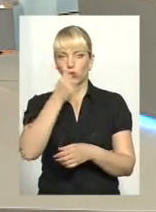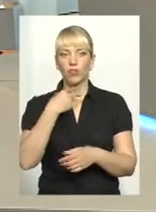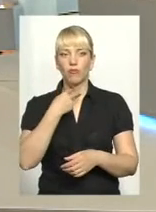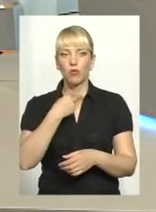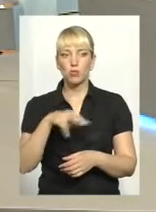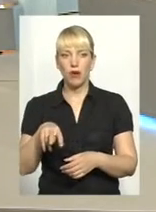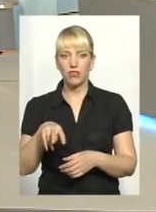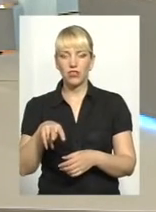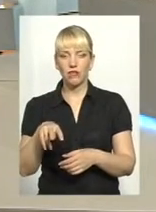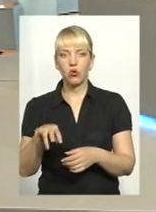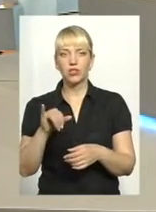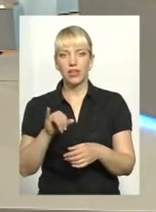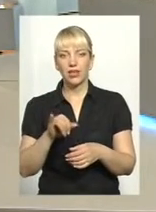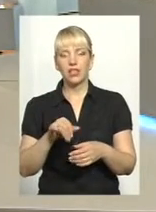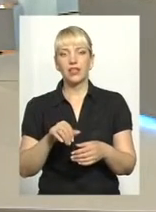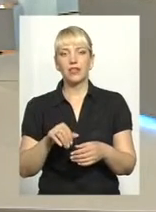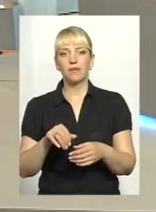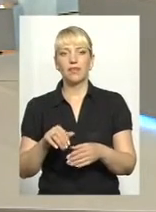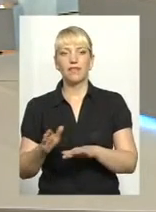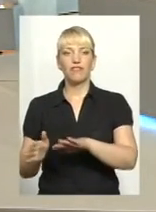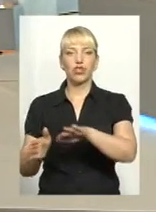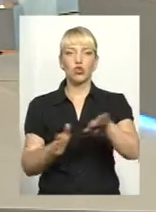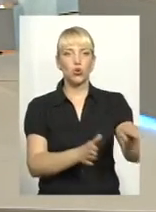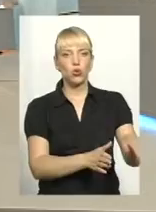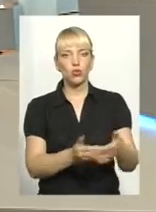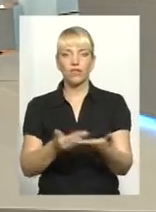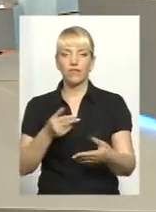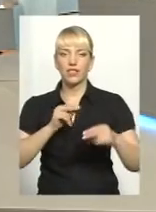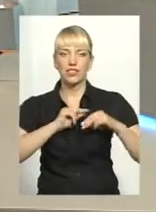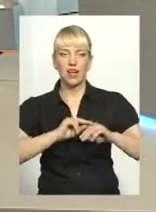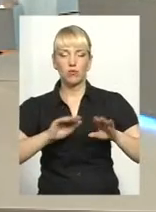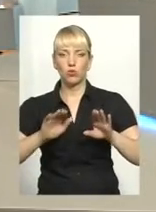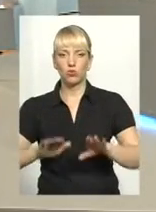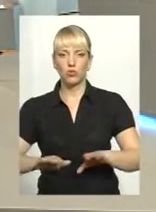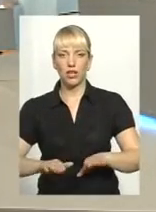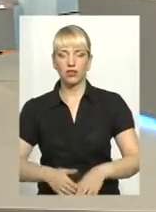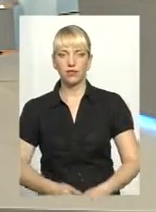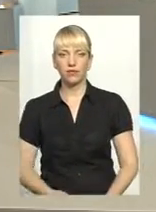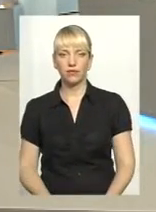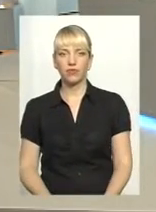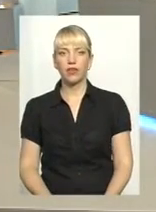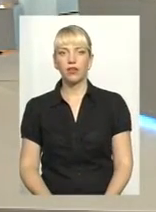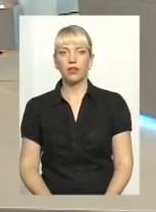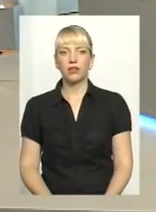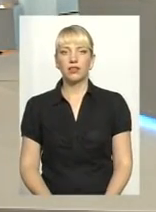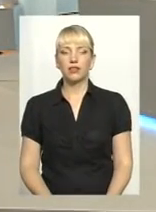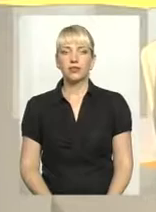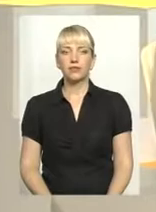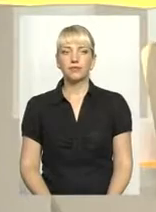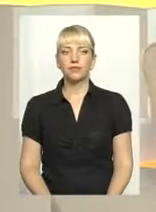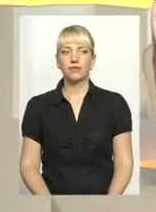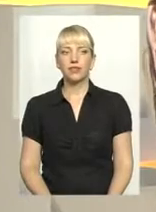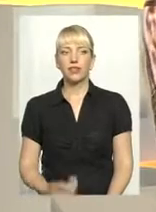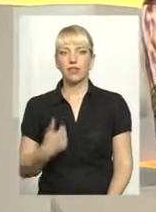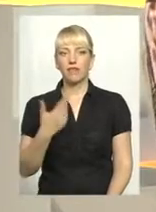волі і, звичайно, відсторонення від займаної посади на певний строк. Тетяна Вікторівна, я